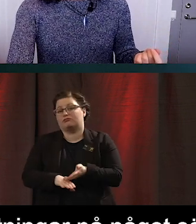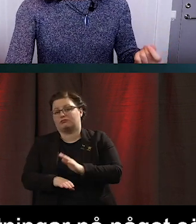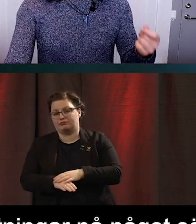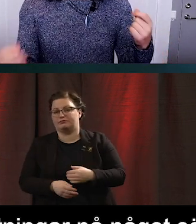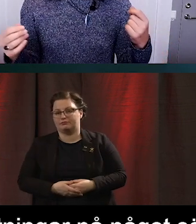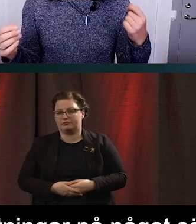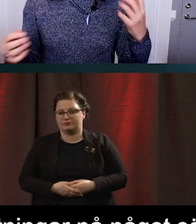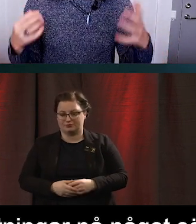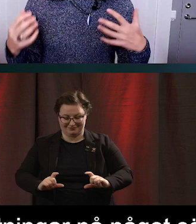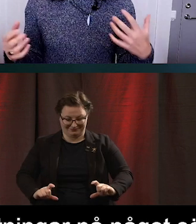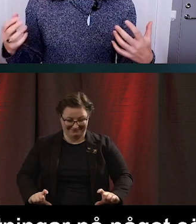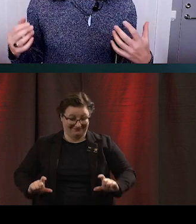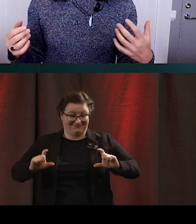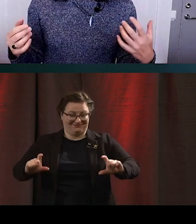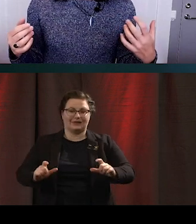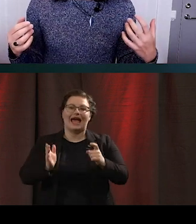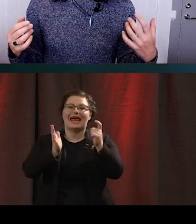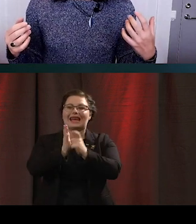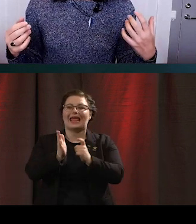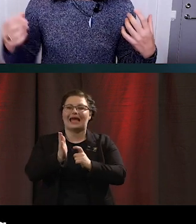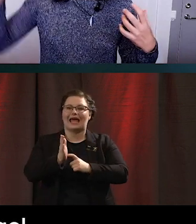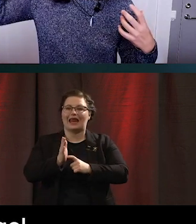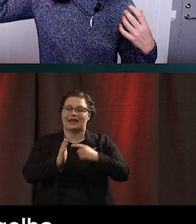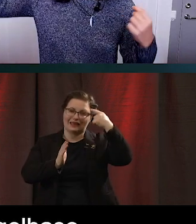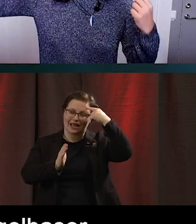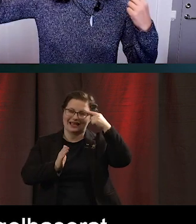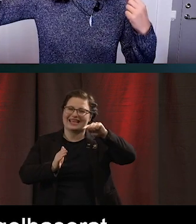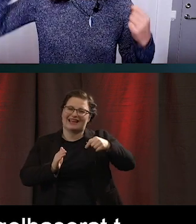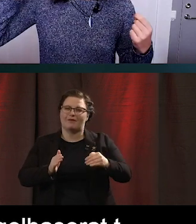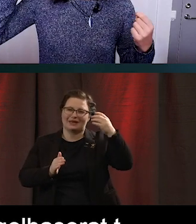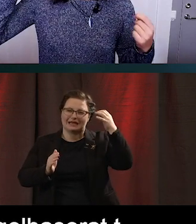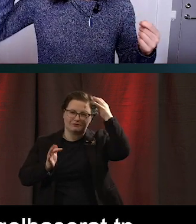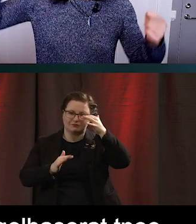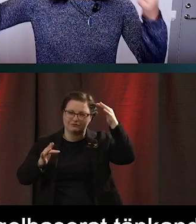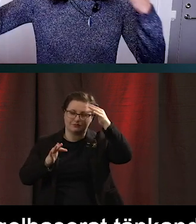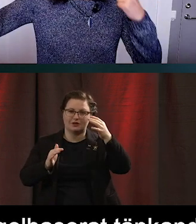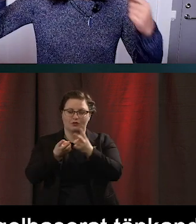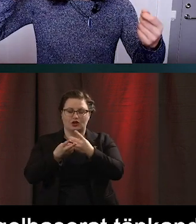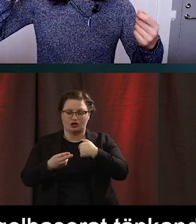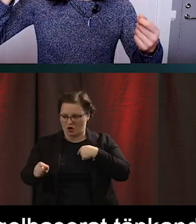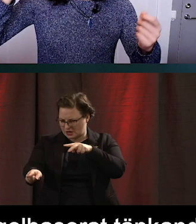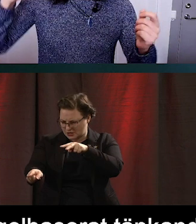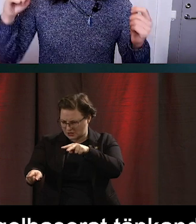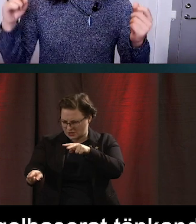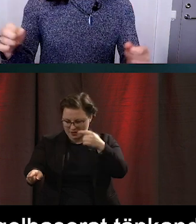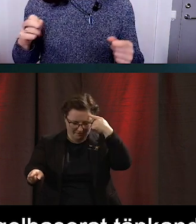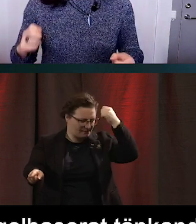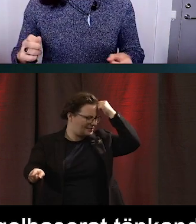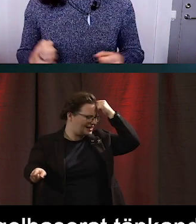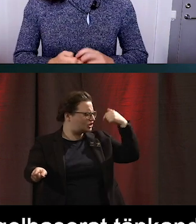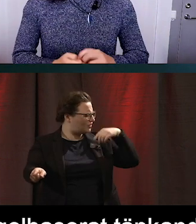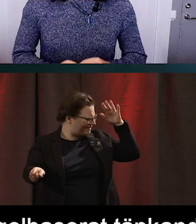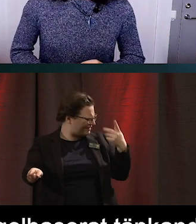regelbaserat tänkande kräver lite mer tid för bearbetning. och då tar vi fram våra minnen för att se, vet jag vad det här är för någonting. Men det